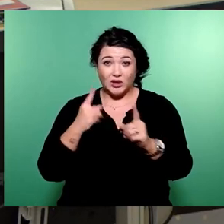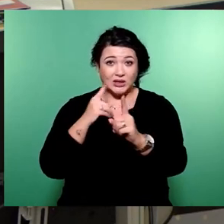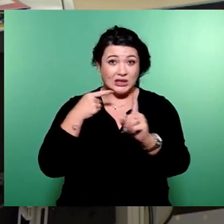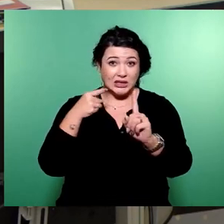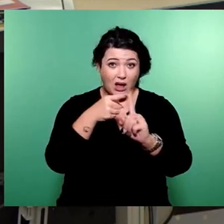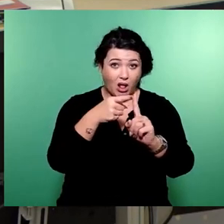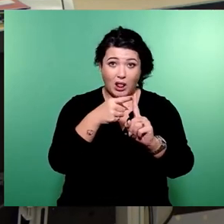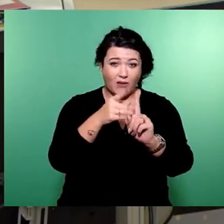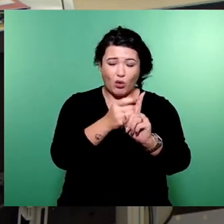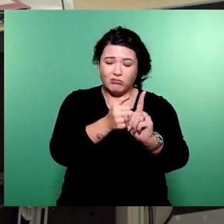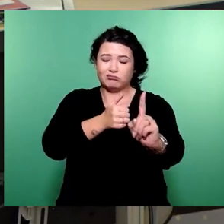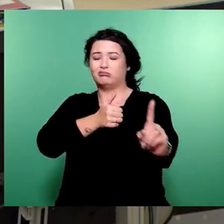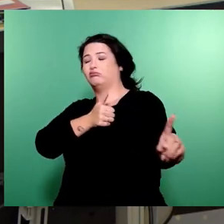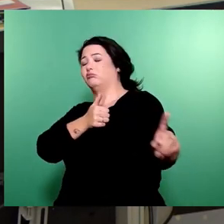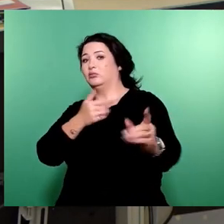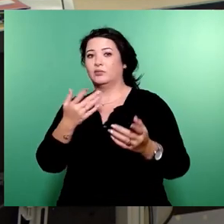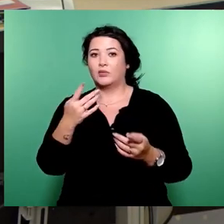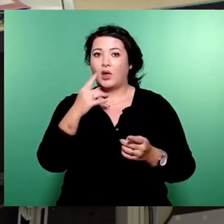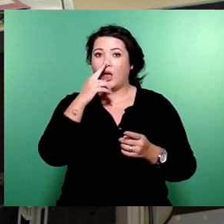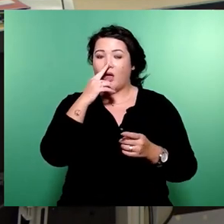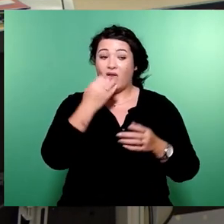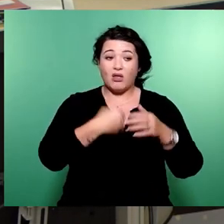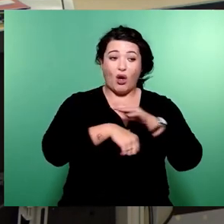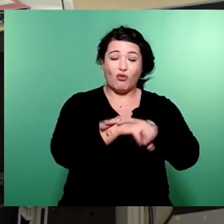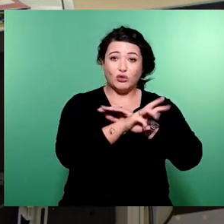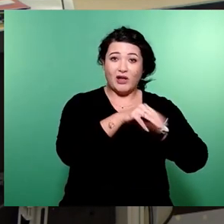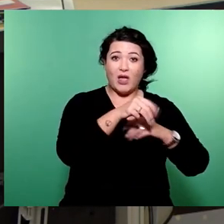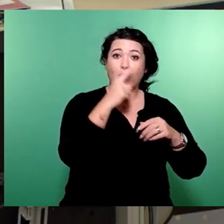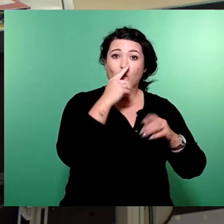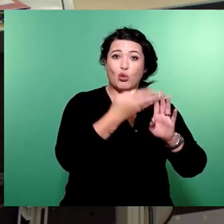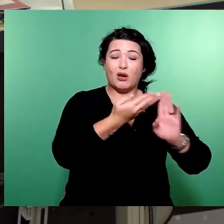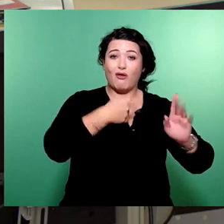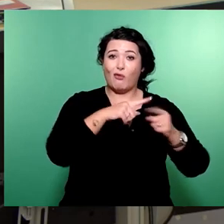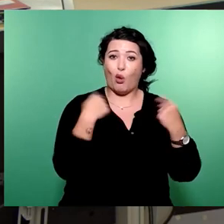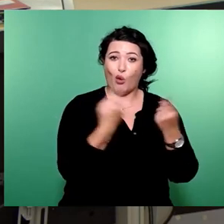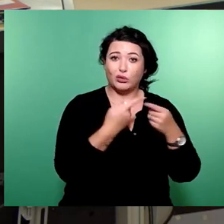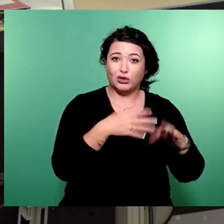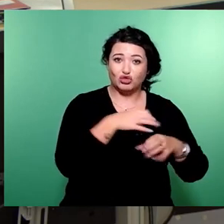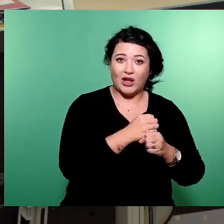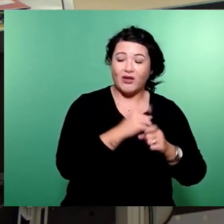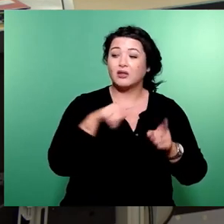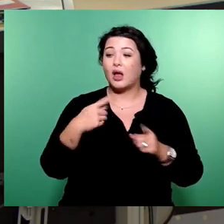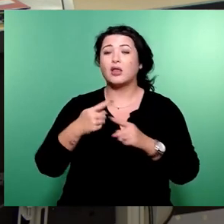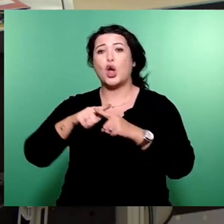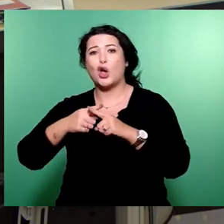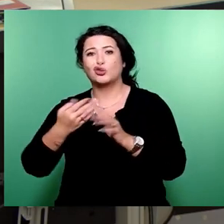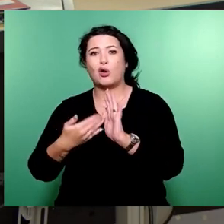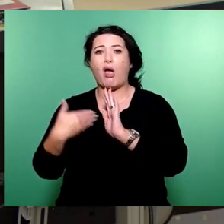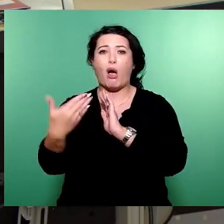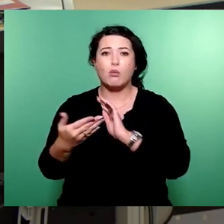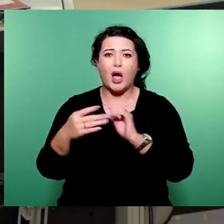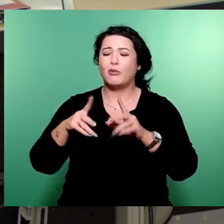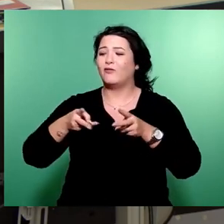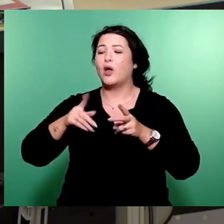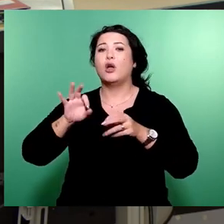-Weltmeisterschaft nur noch für die Vorrunden ausreicht, so sind wir wenigstens Weltmeister in Gebühren, Steuern, Abgaben für die Normalverdiener